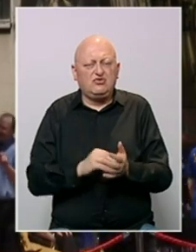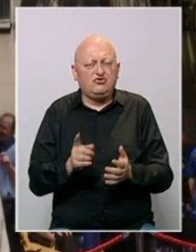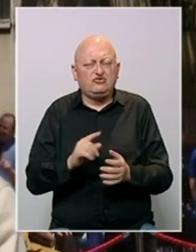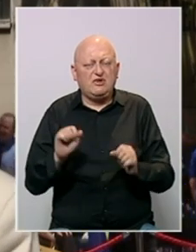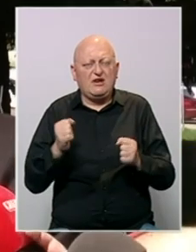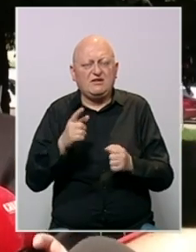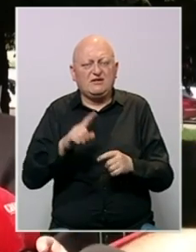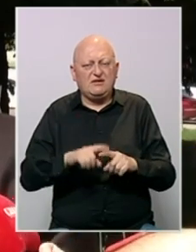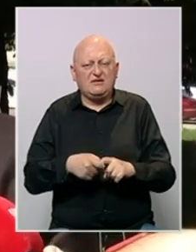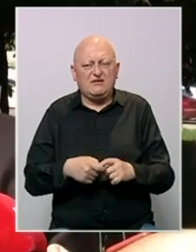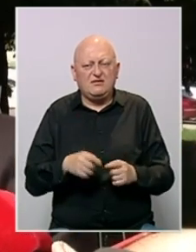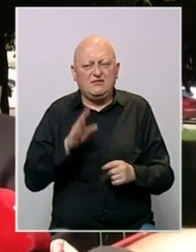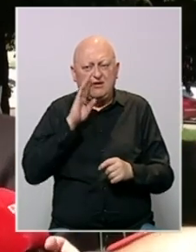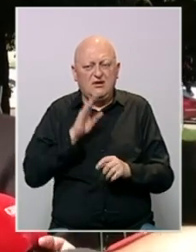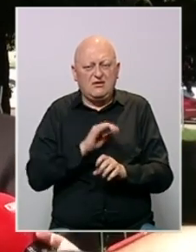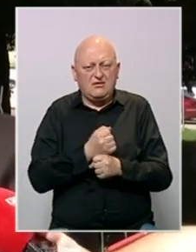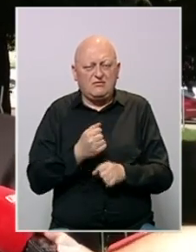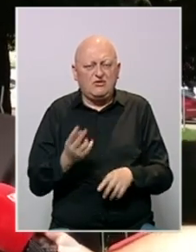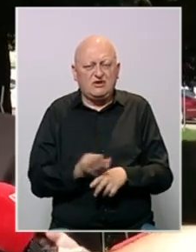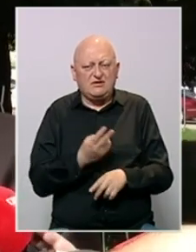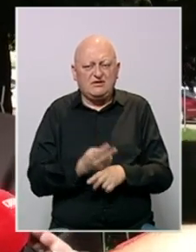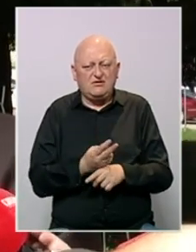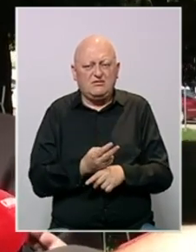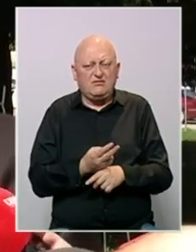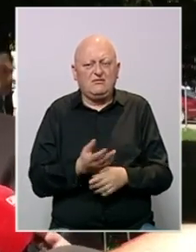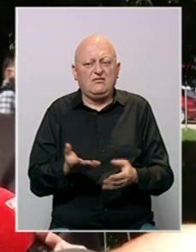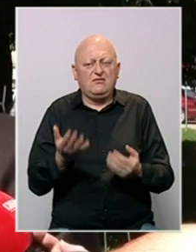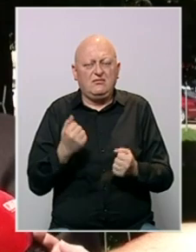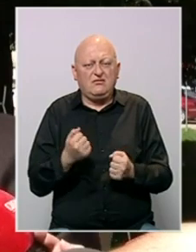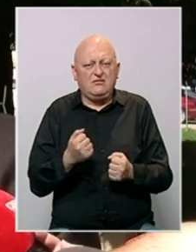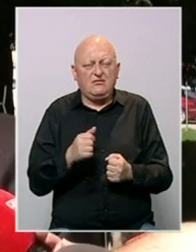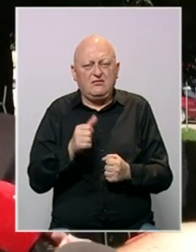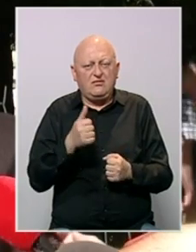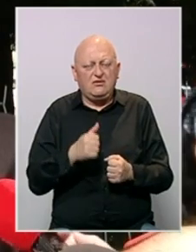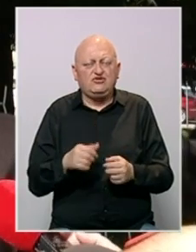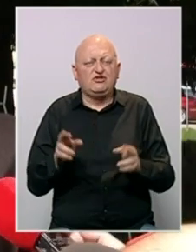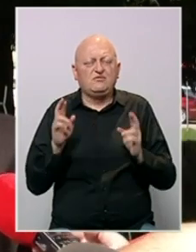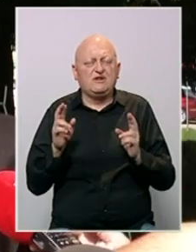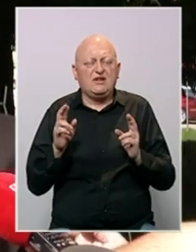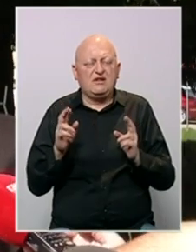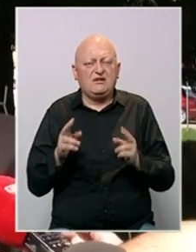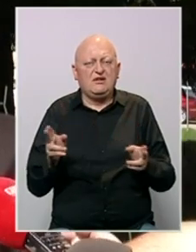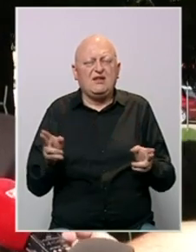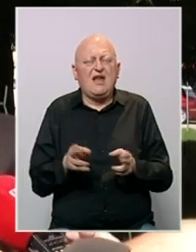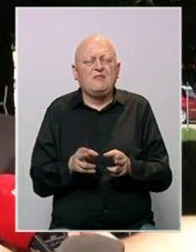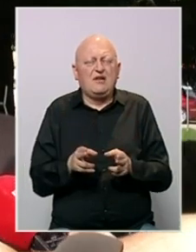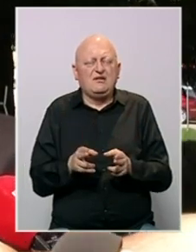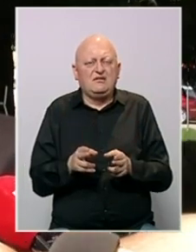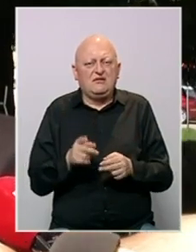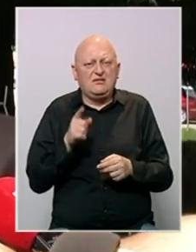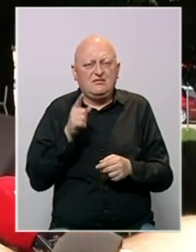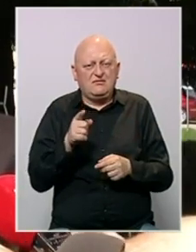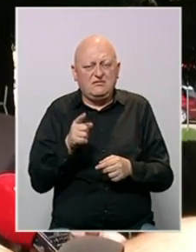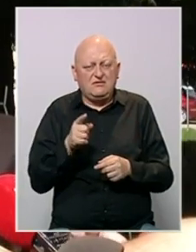nema reakcije na te stvari. Bosna i Hercegovina je država i od koje ako išta smo se nadali, nadali smo se najmanje da